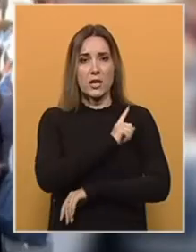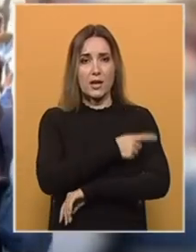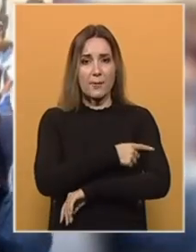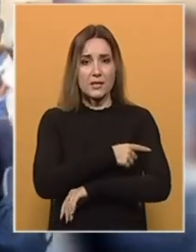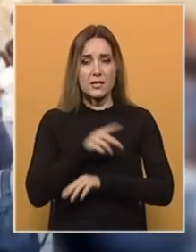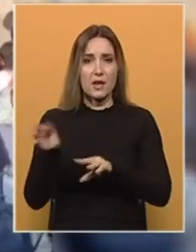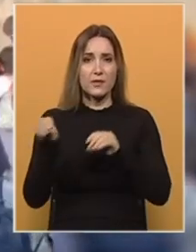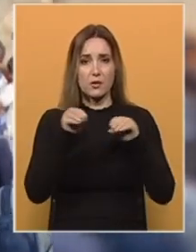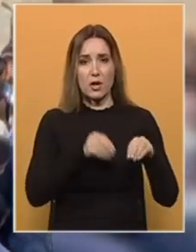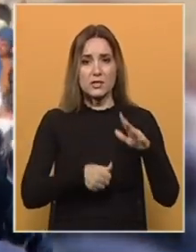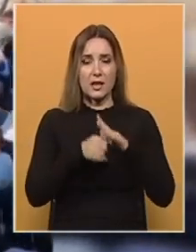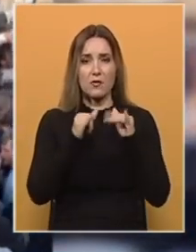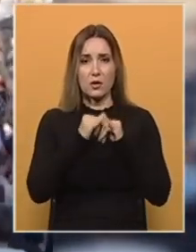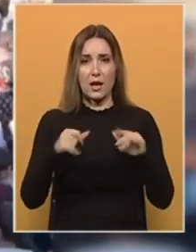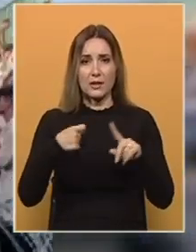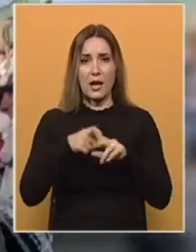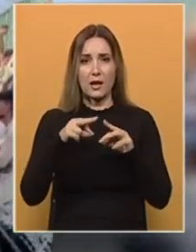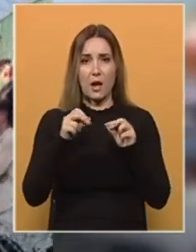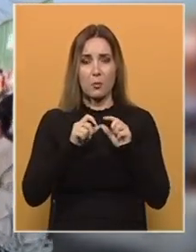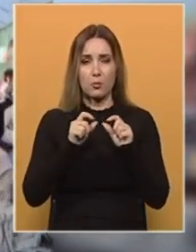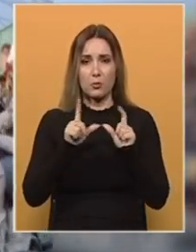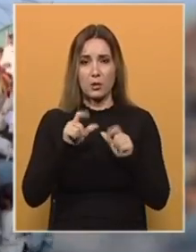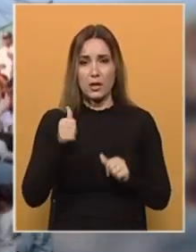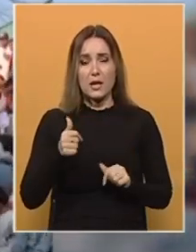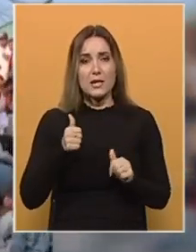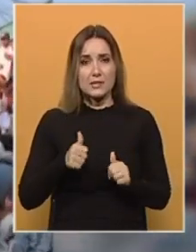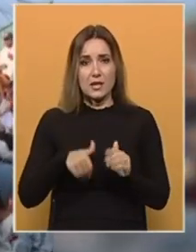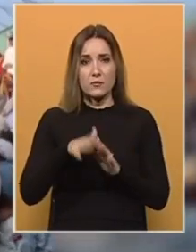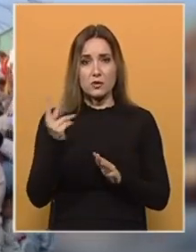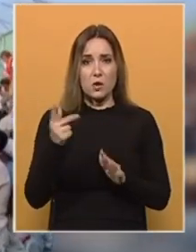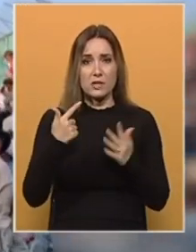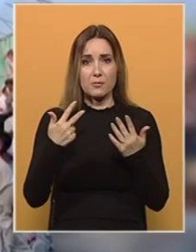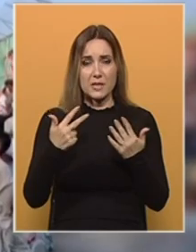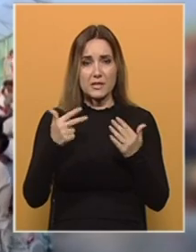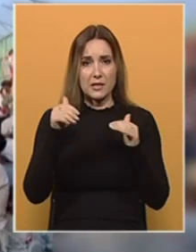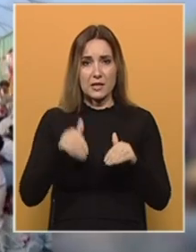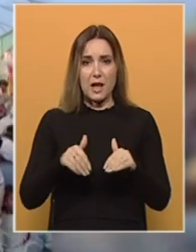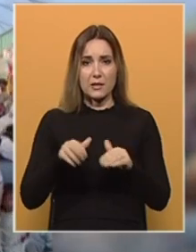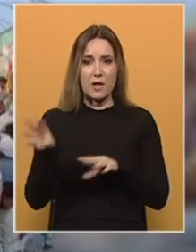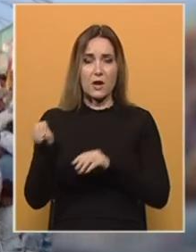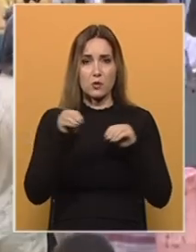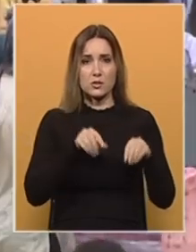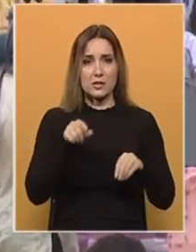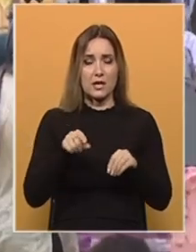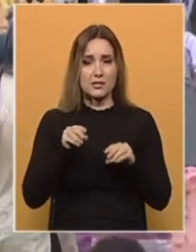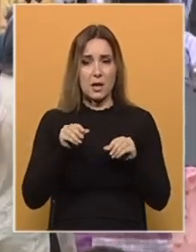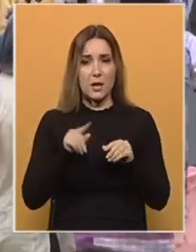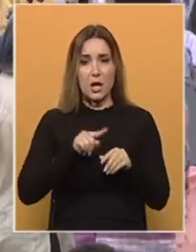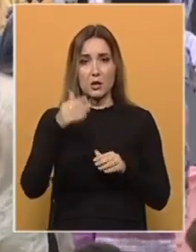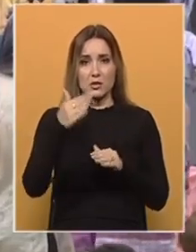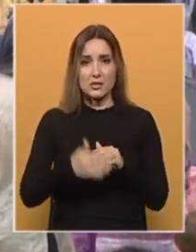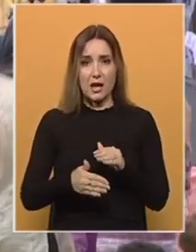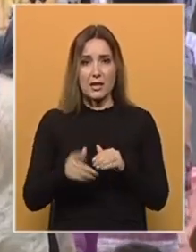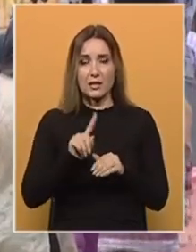evakuaciju iz glavnog grada Kabula. Do sada je više od 82.000 ljudi evakuizano iz te zemlje. Do zatimnjeg dana